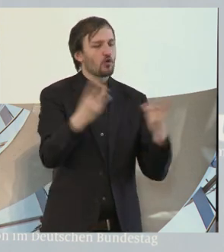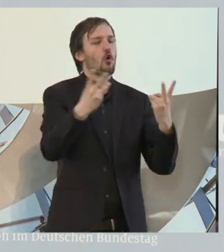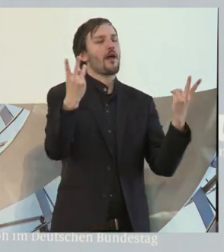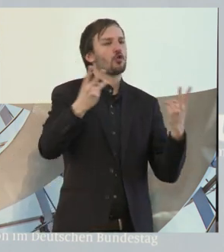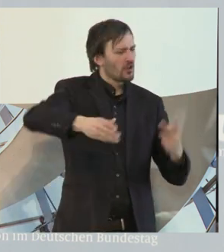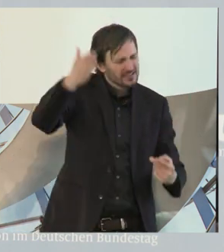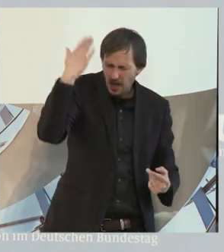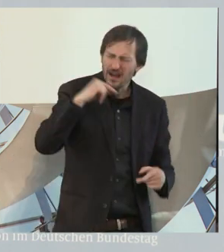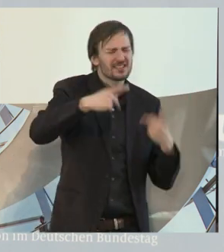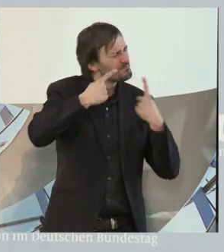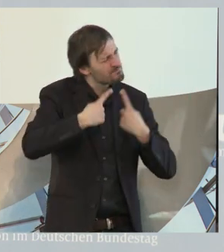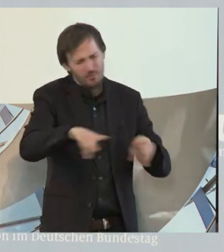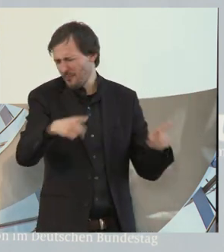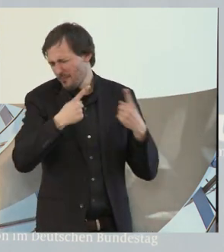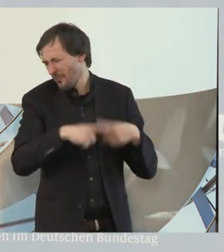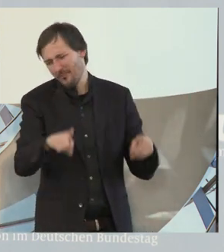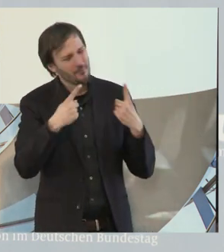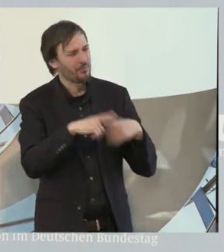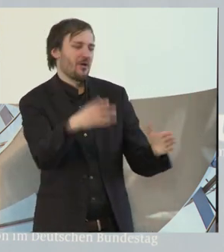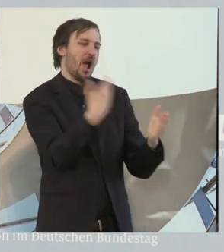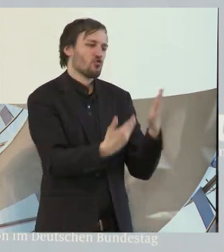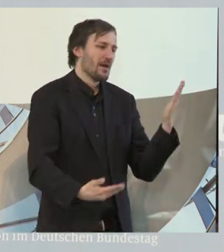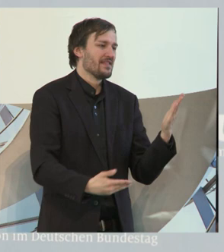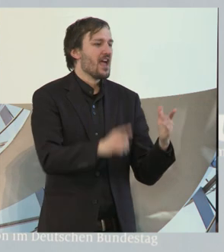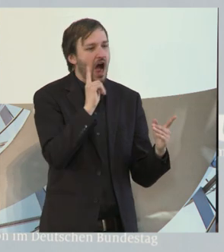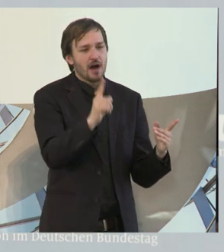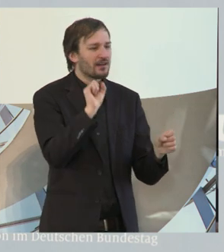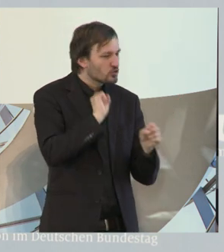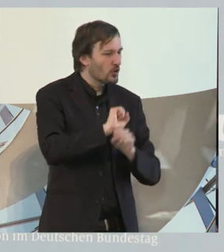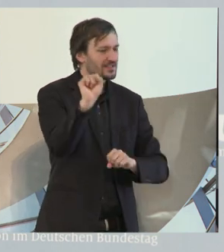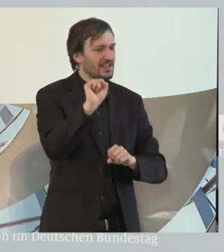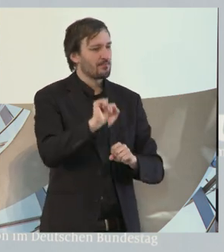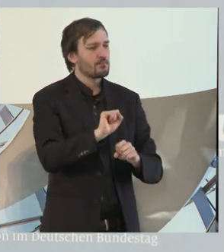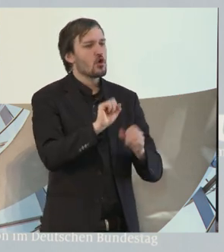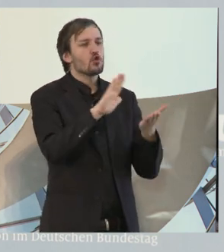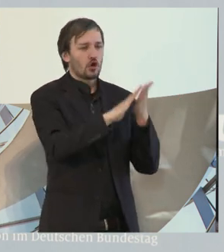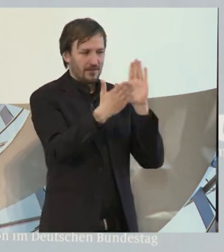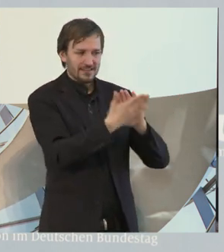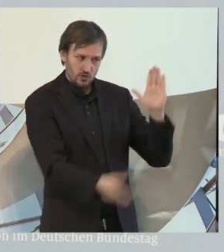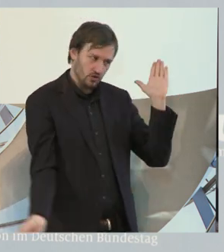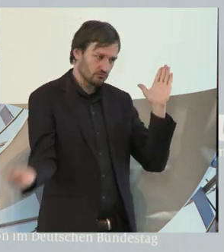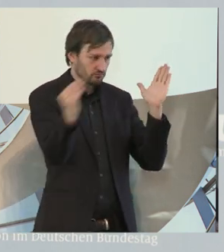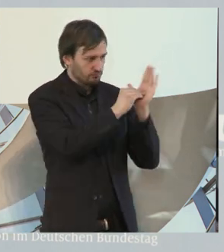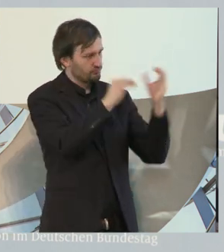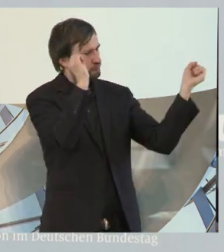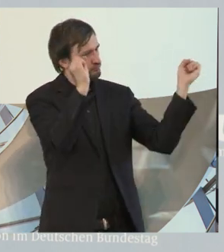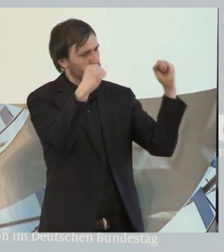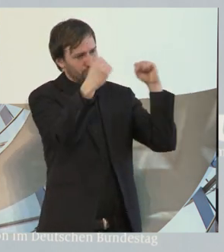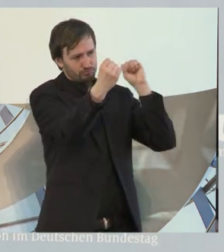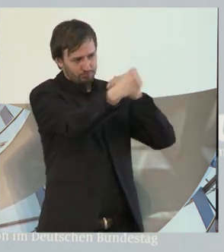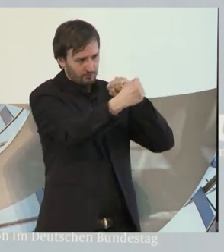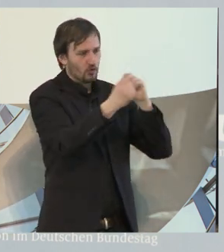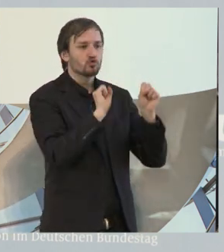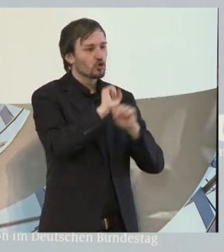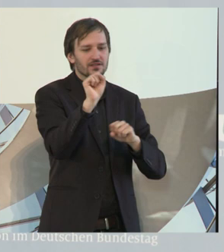allerkomischsten Argumente herangezogen worden. Und wir haben dann diese Konvention gezeichnet und ratifiziert. Und wir stellen fest, die